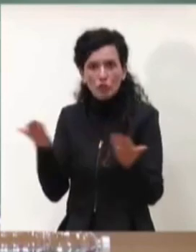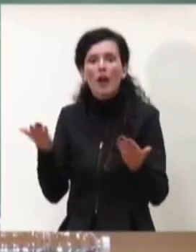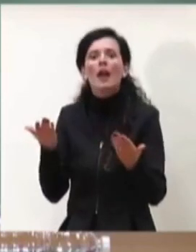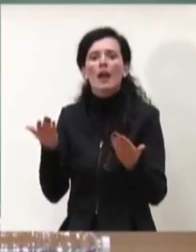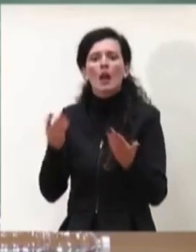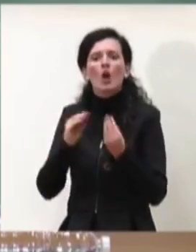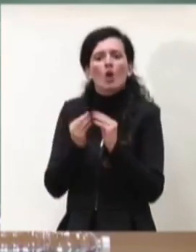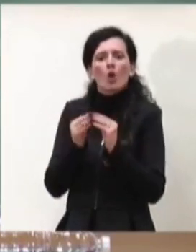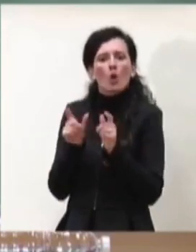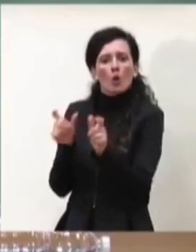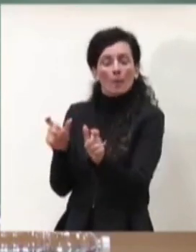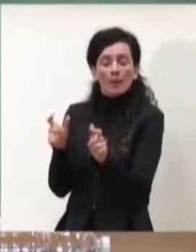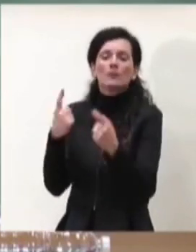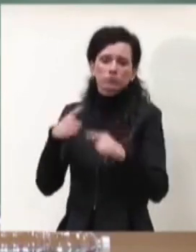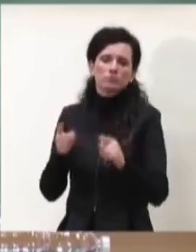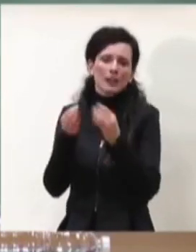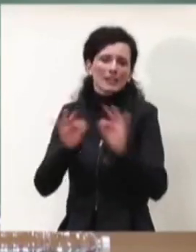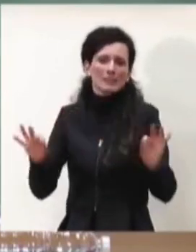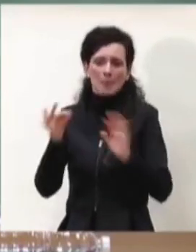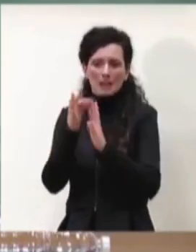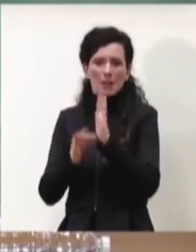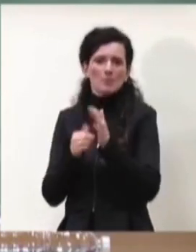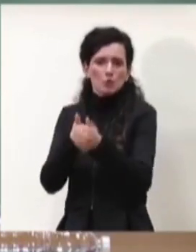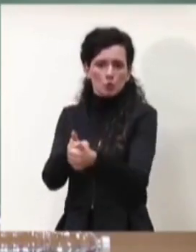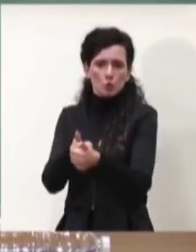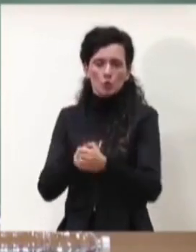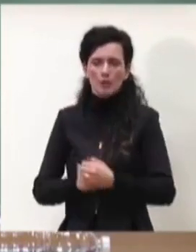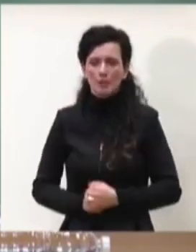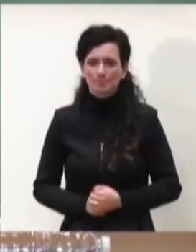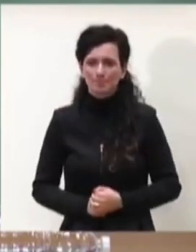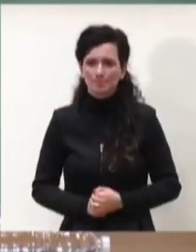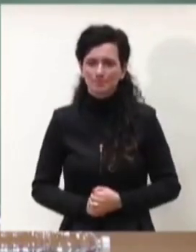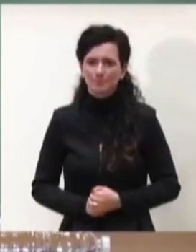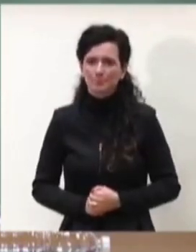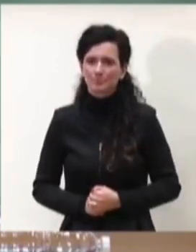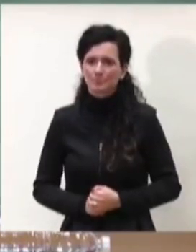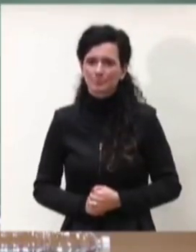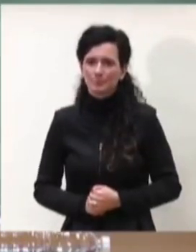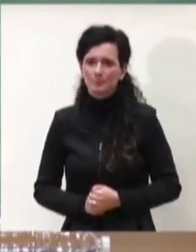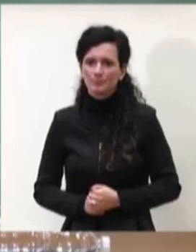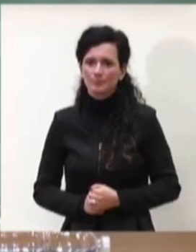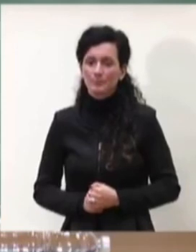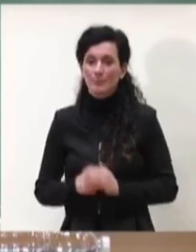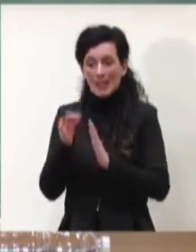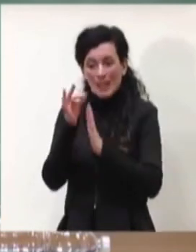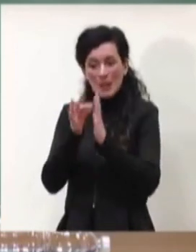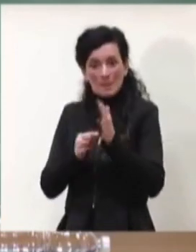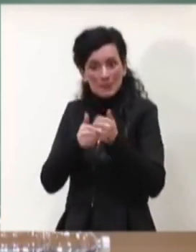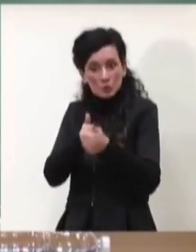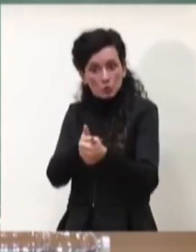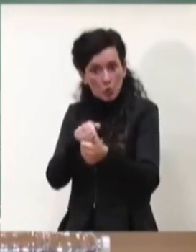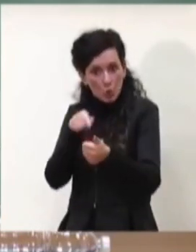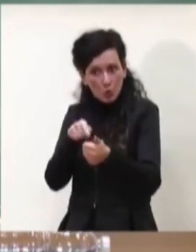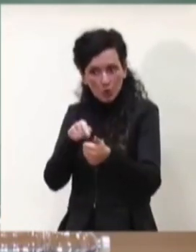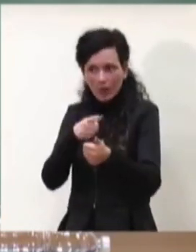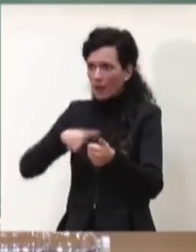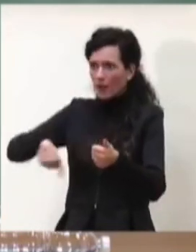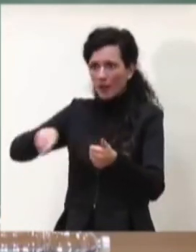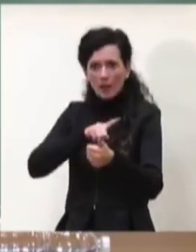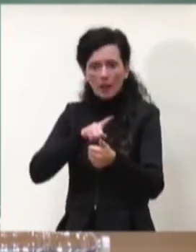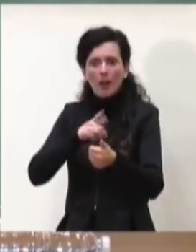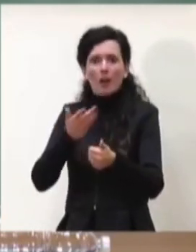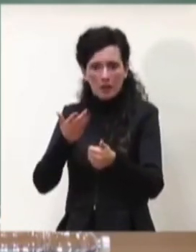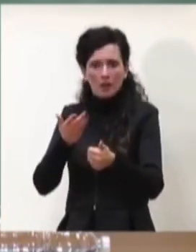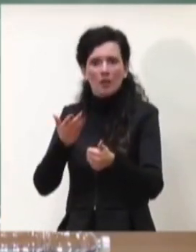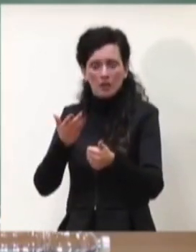di restrizioni. Non dobbiamo dimenticare che le misure che abbiamo adottato hanno portato a un abbassamento significativo